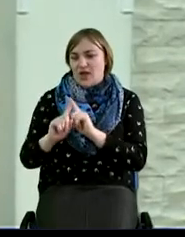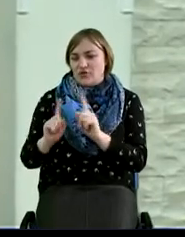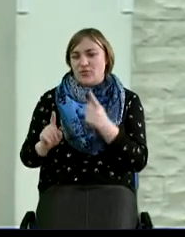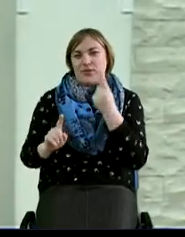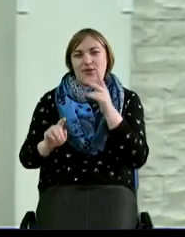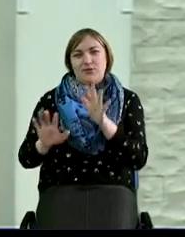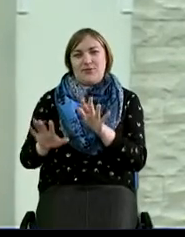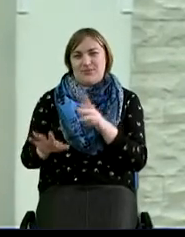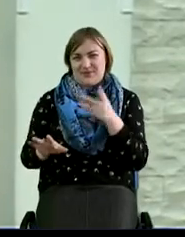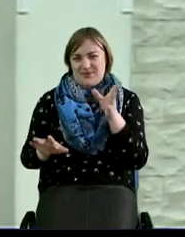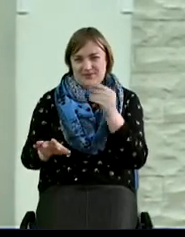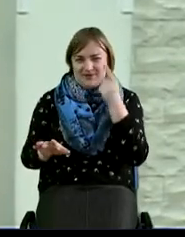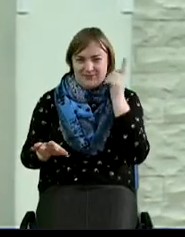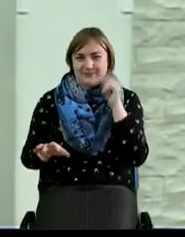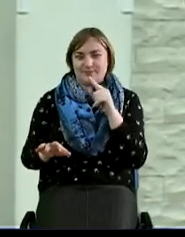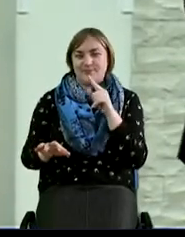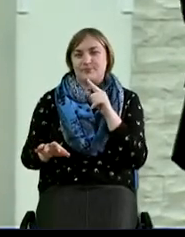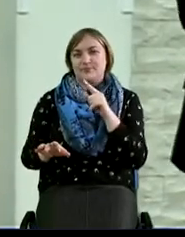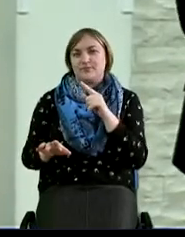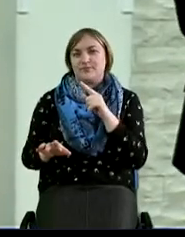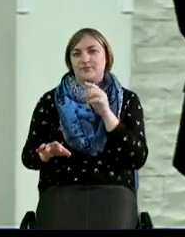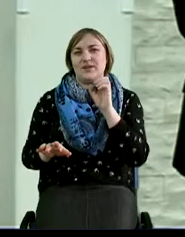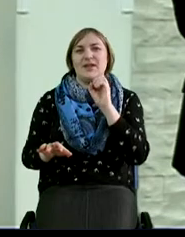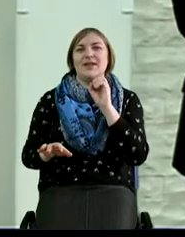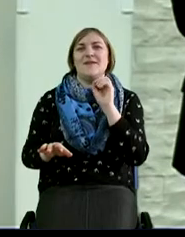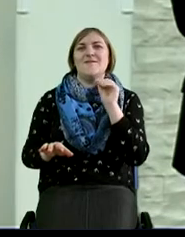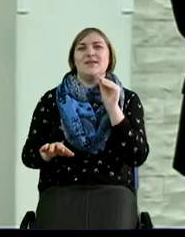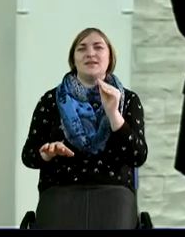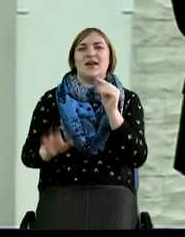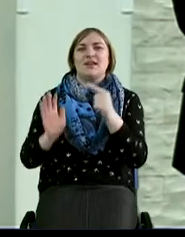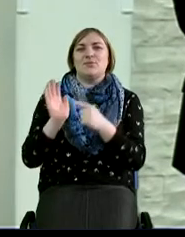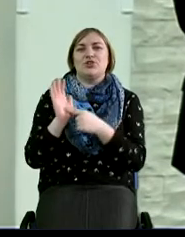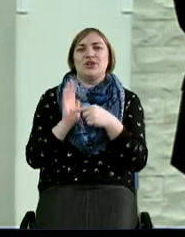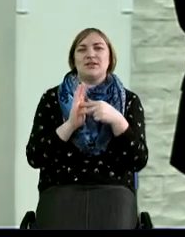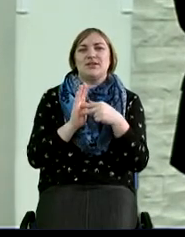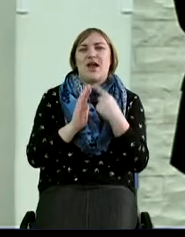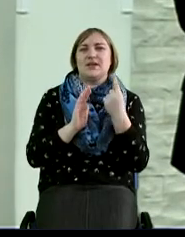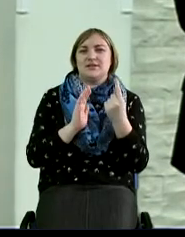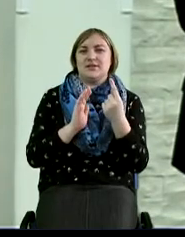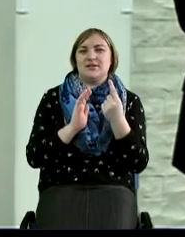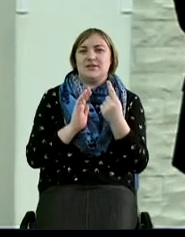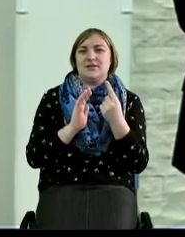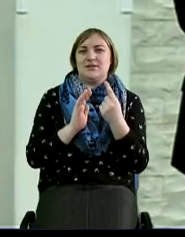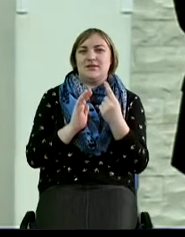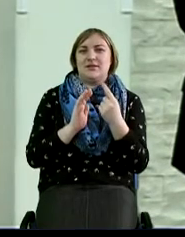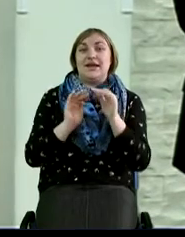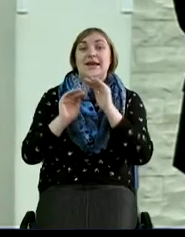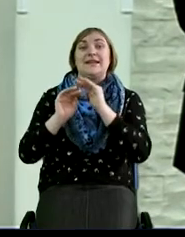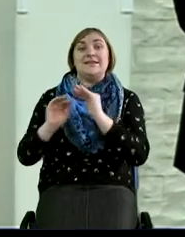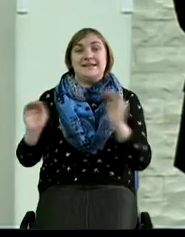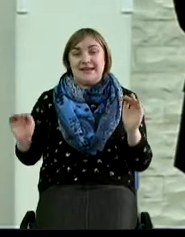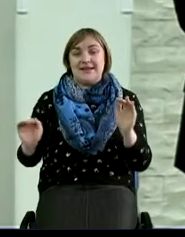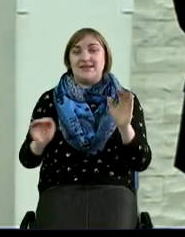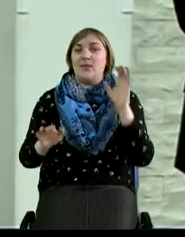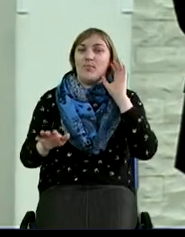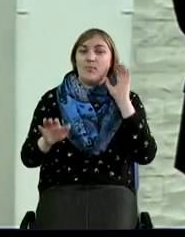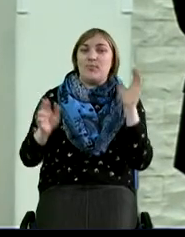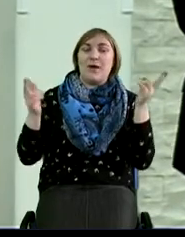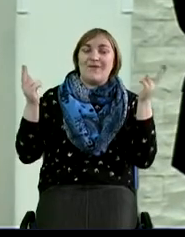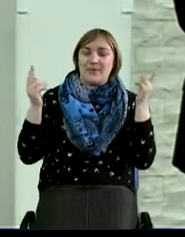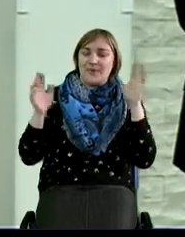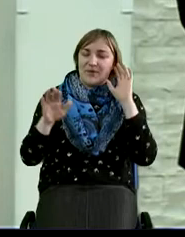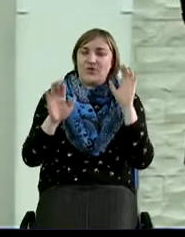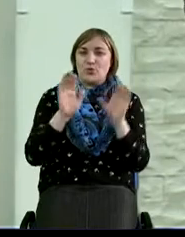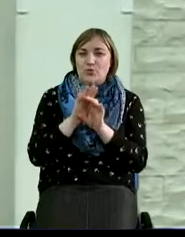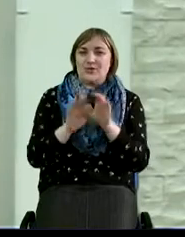Писания, наверное, все его сразу помнят, Ефесянам 6.1, да, как там? Дети, повинуйтесь родителям своим.